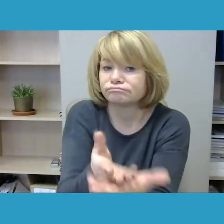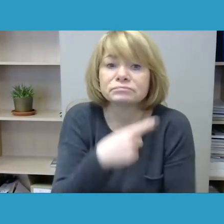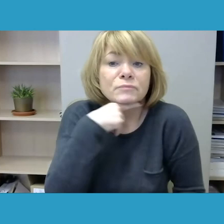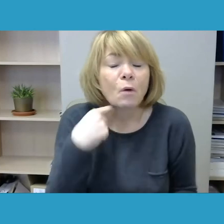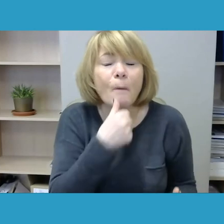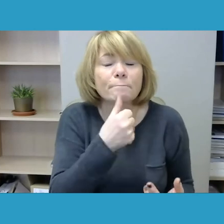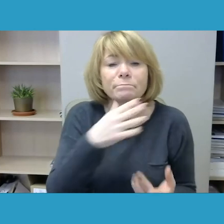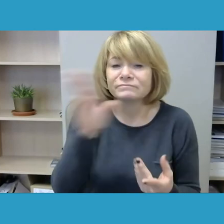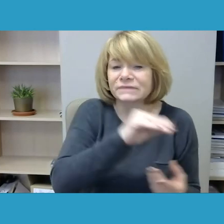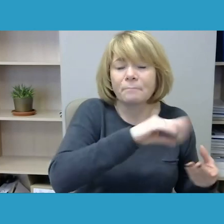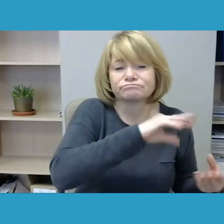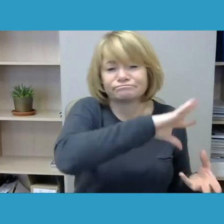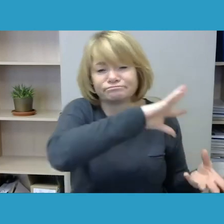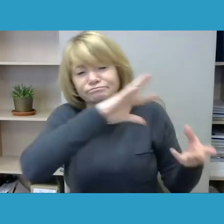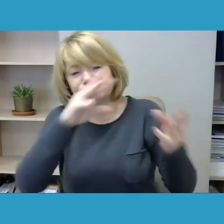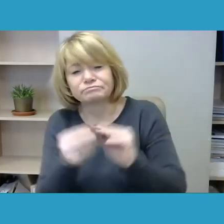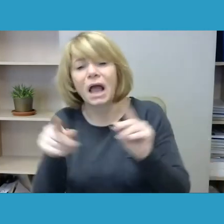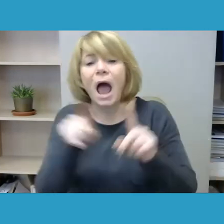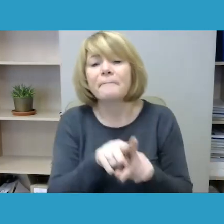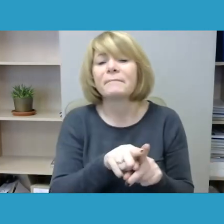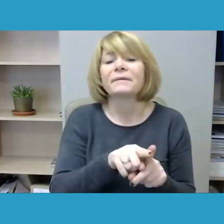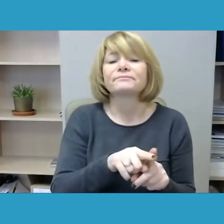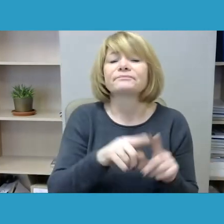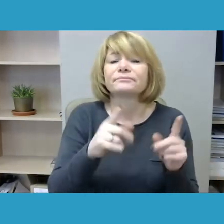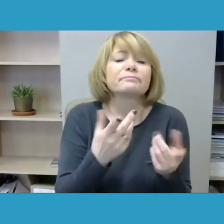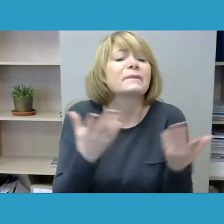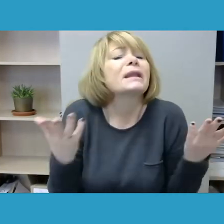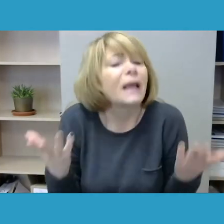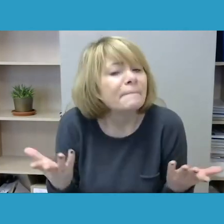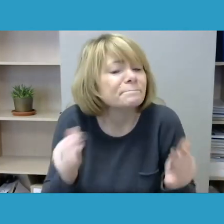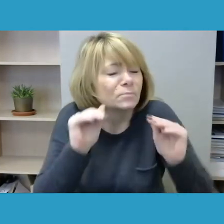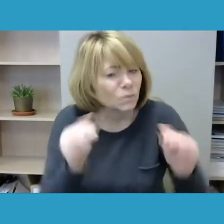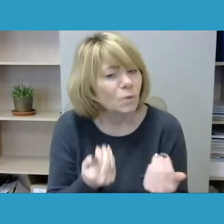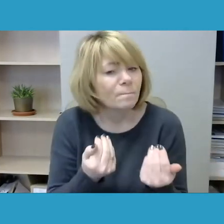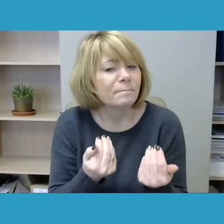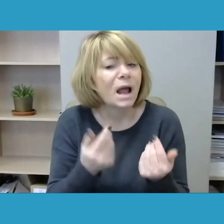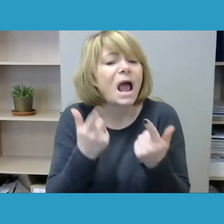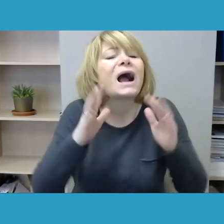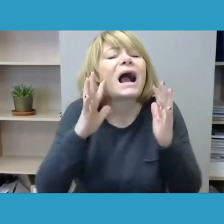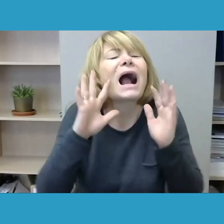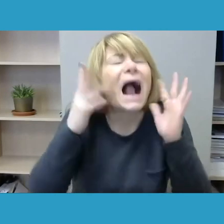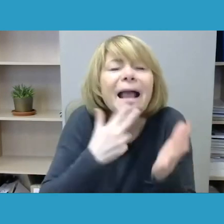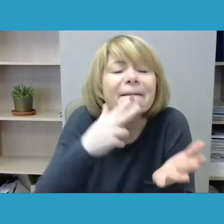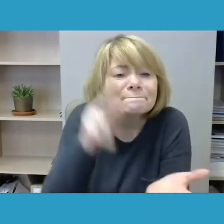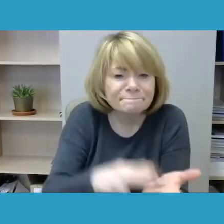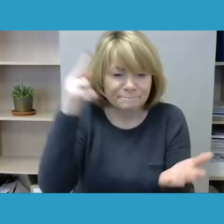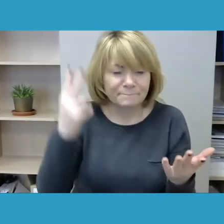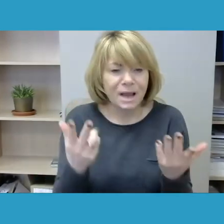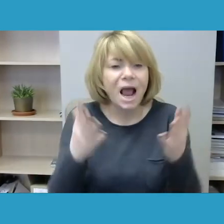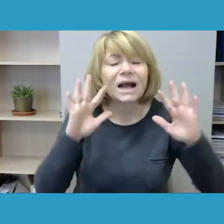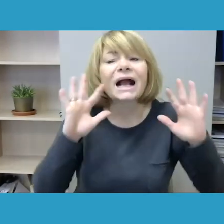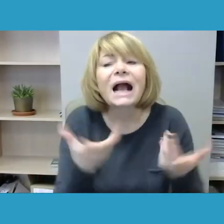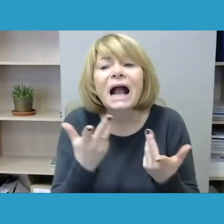sumą sumarum ir sudėliotumėm taškus antį, į tai kaip tą efektyvų atsaką užtikrinti, kokiu veiksmu